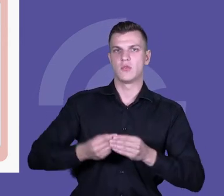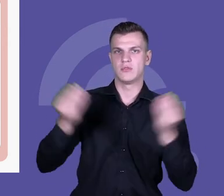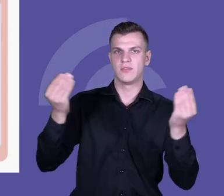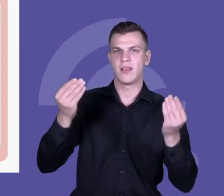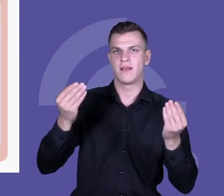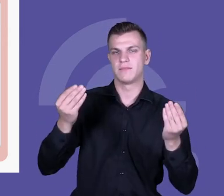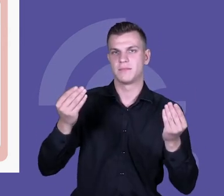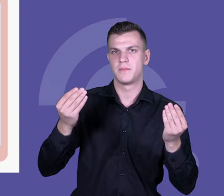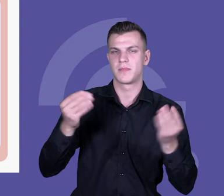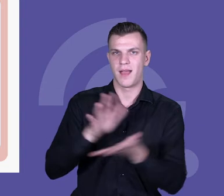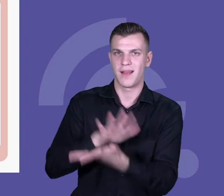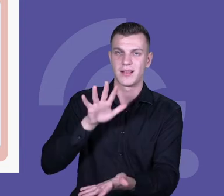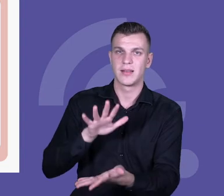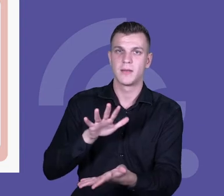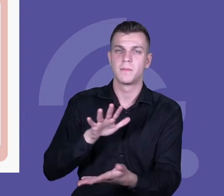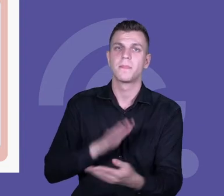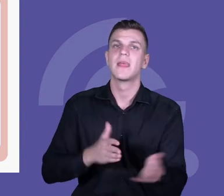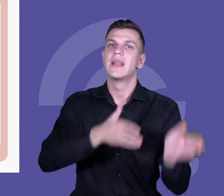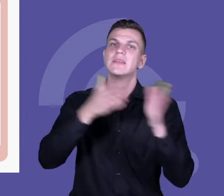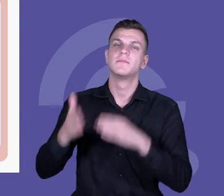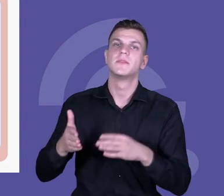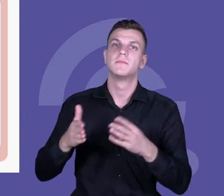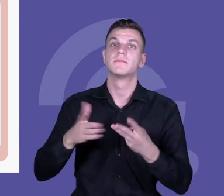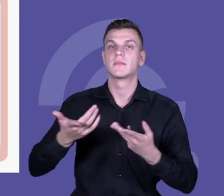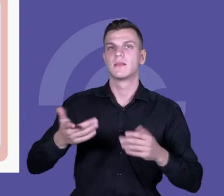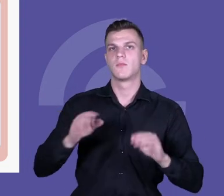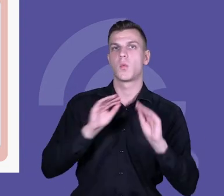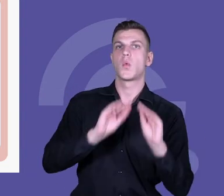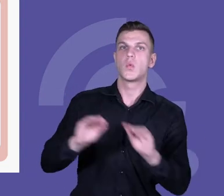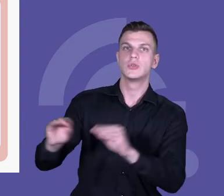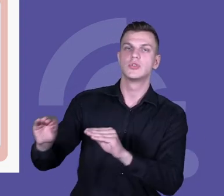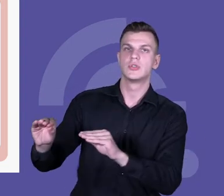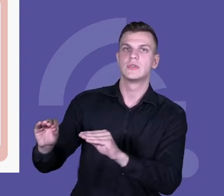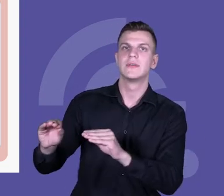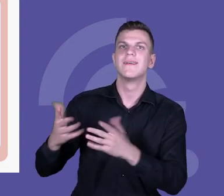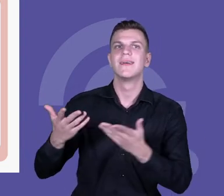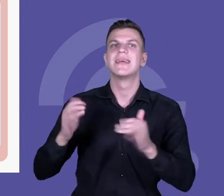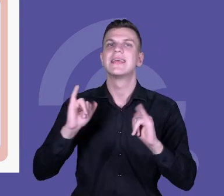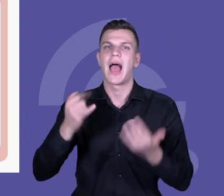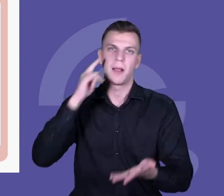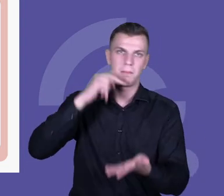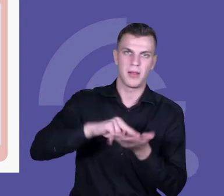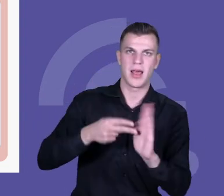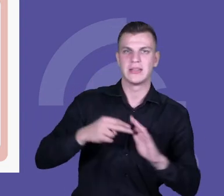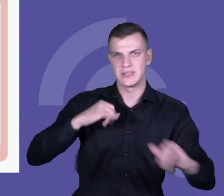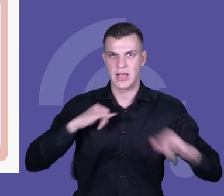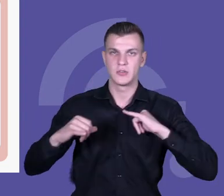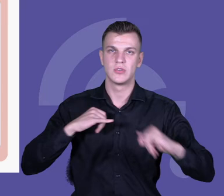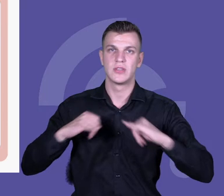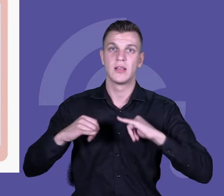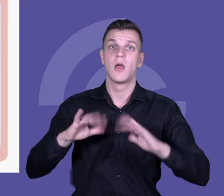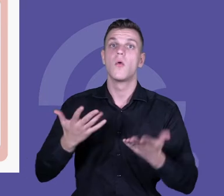zarządzaniem procesem uczenia się. I znowu mówimy o tym, że rozwijanie kompetencji to jest taki proces stopniowego budowania